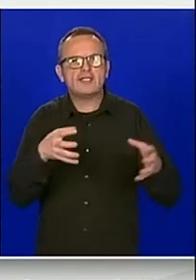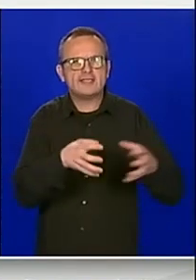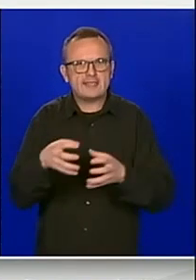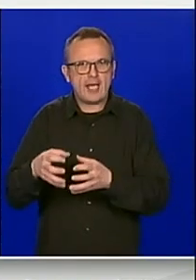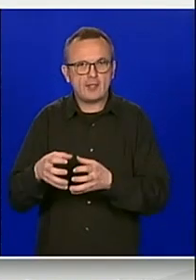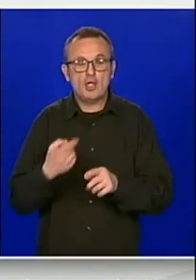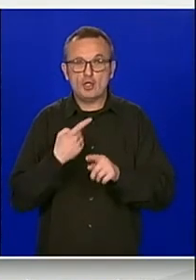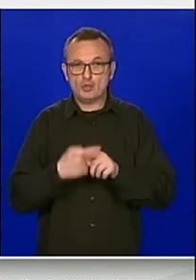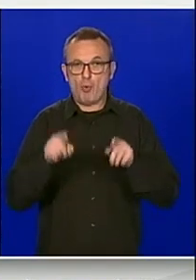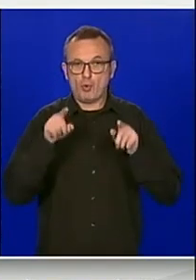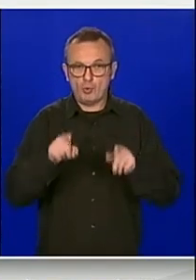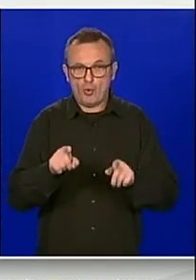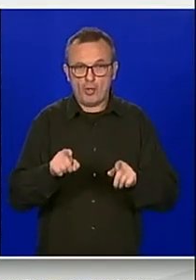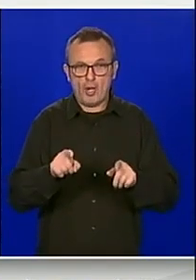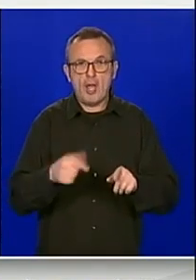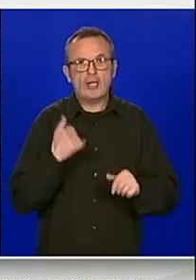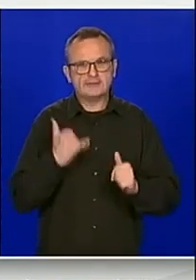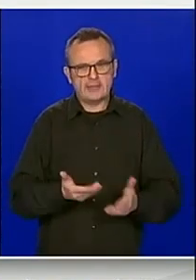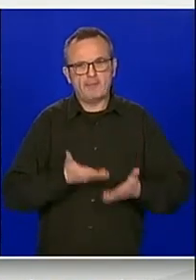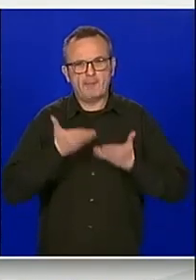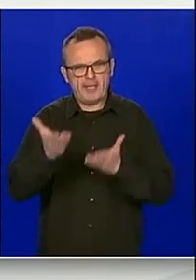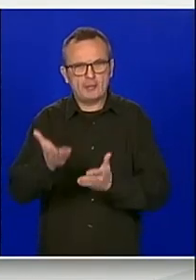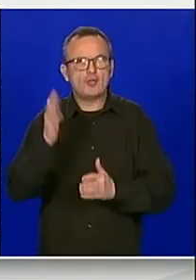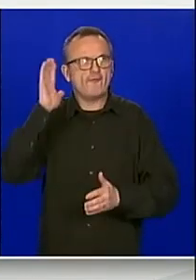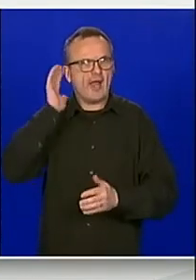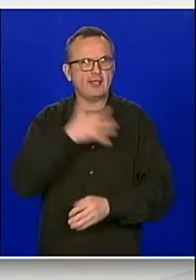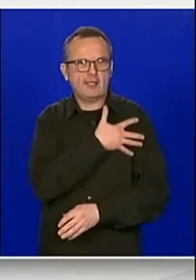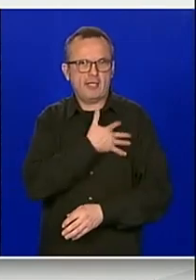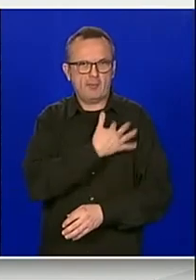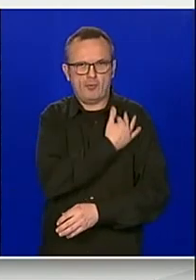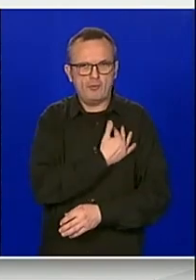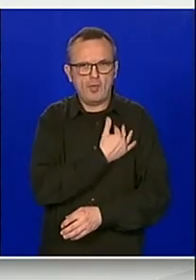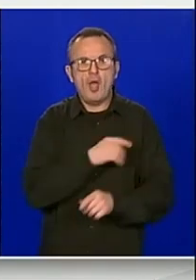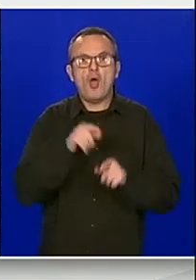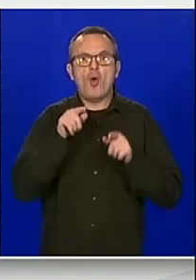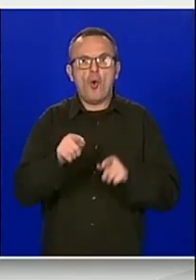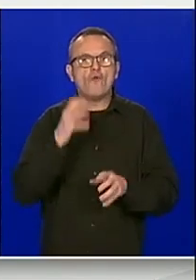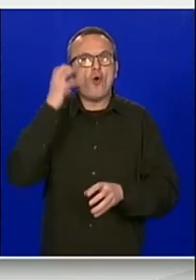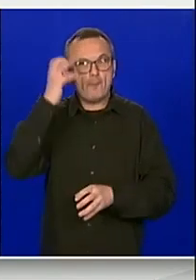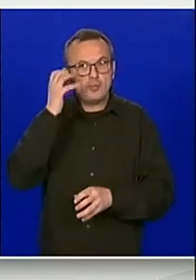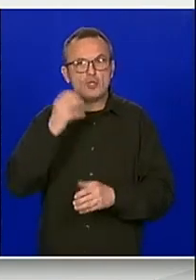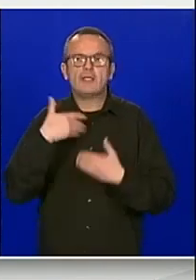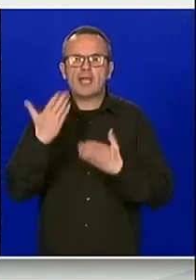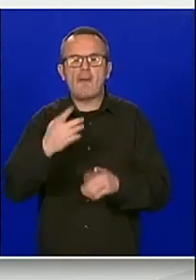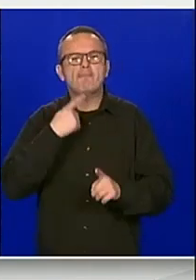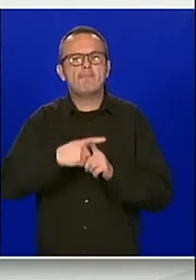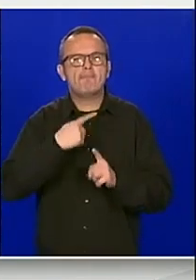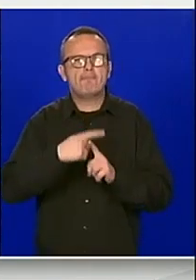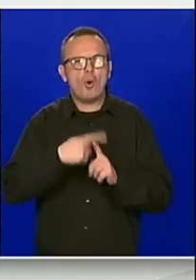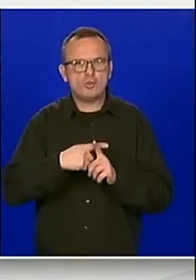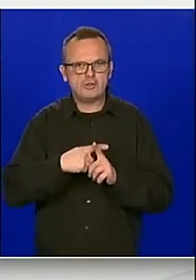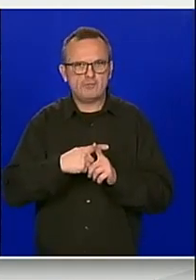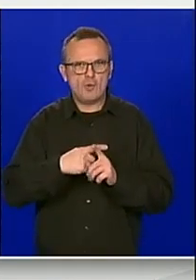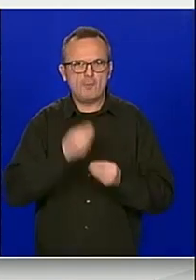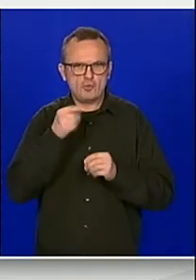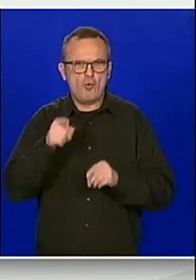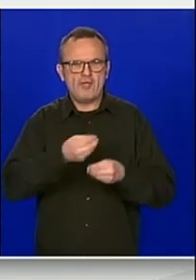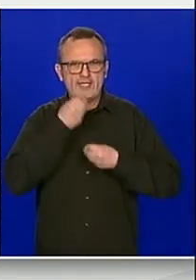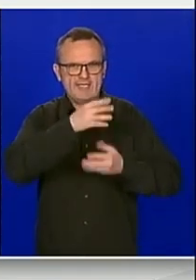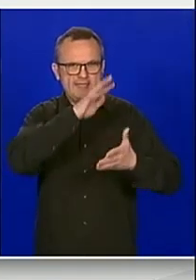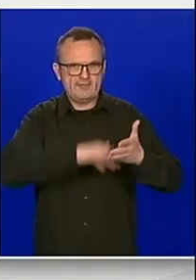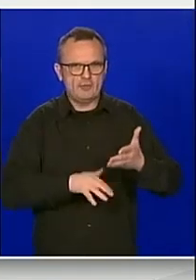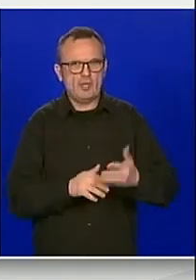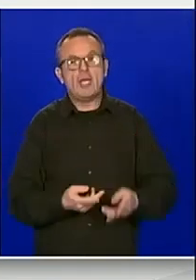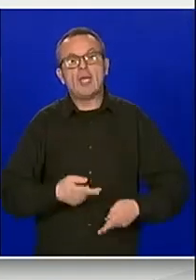jednom navedenih činjenica predlažemo vladi Republike Hrvatske da na navedeno mišljenje da pozitivan stavi da prihvatimo i pošaljemo salo.